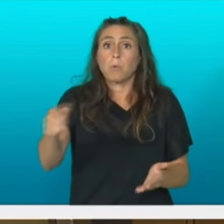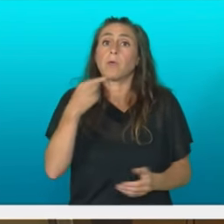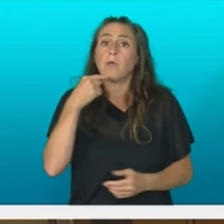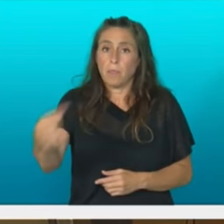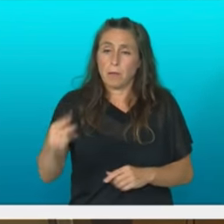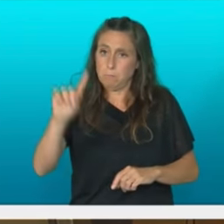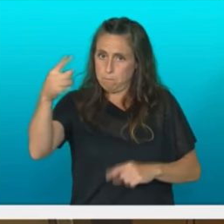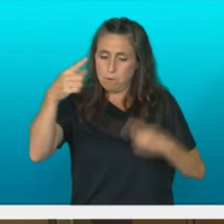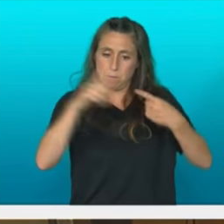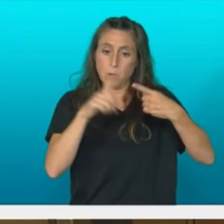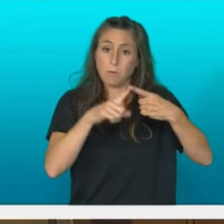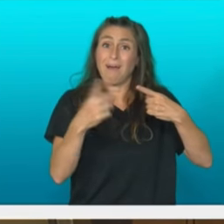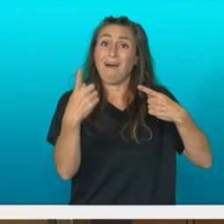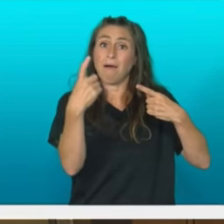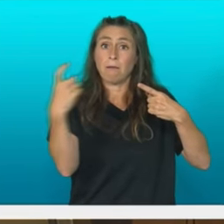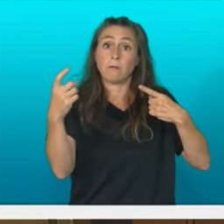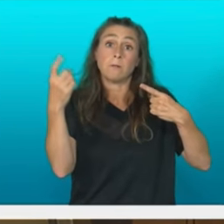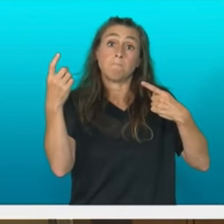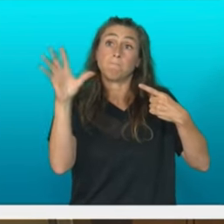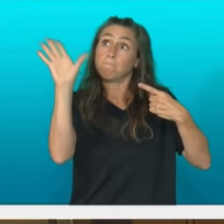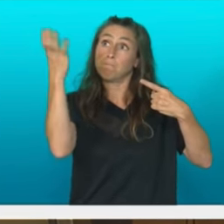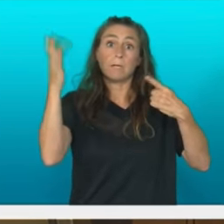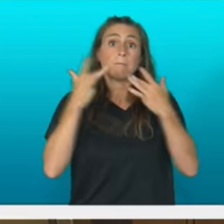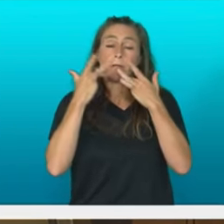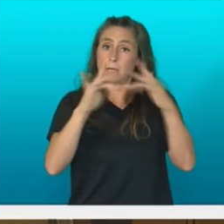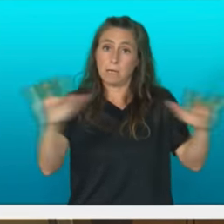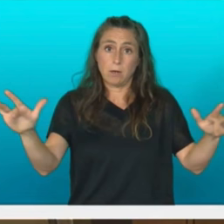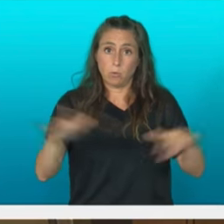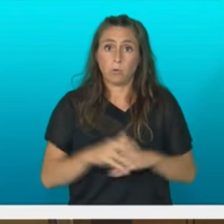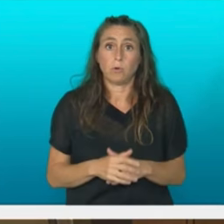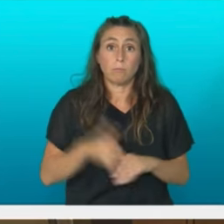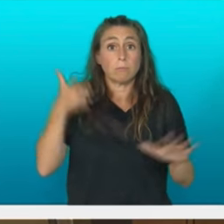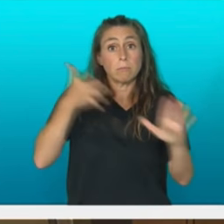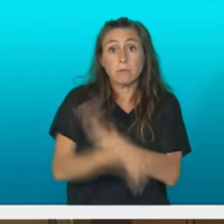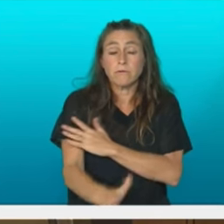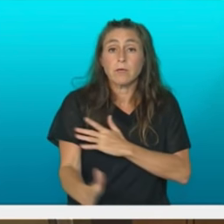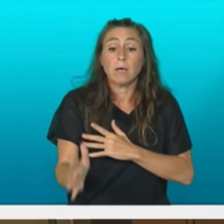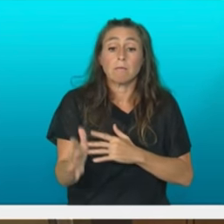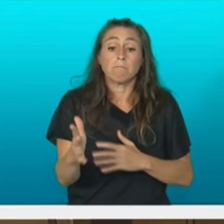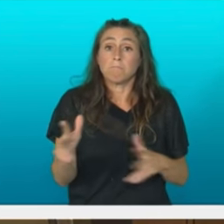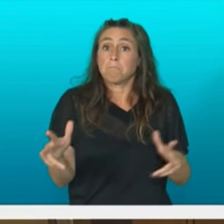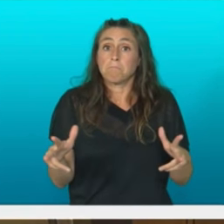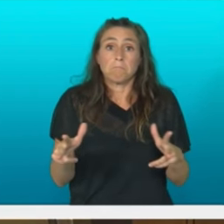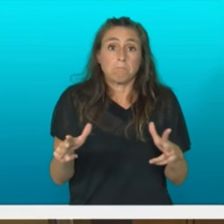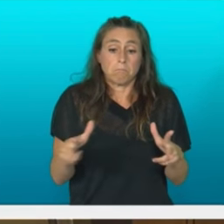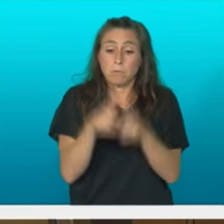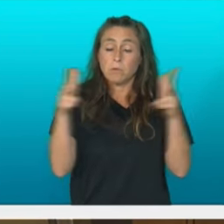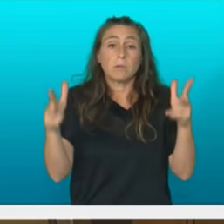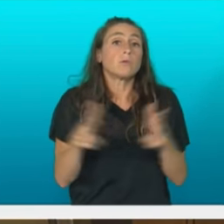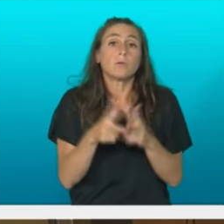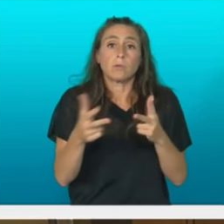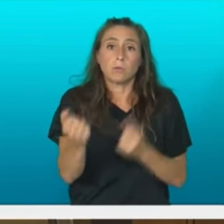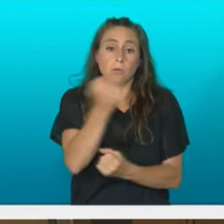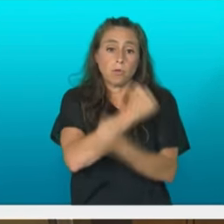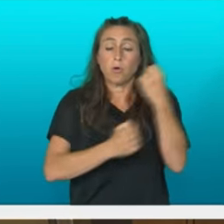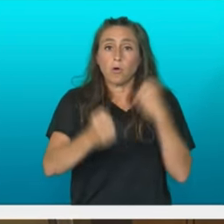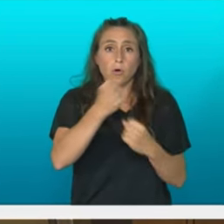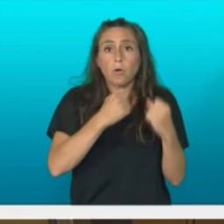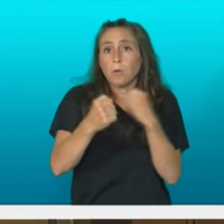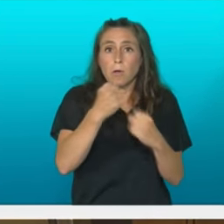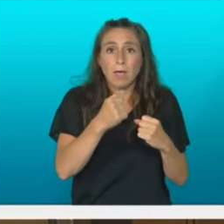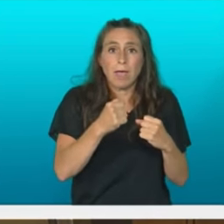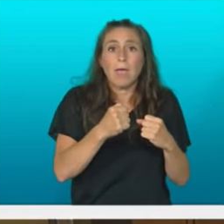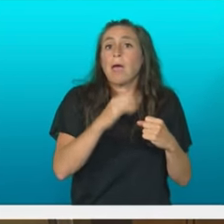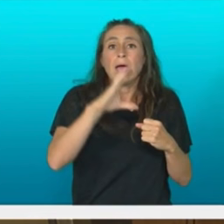neutraltasun klimatikoa euskal egun sozioekonomikoa erabat deskarbonizatzeko estrategia